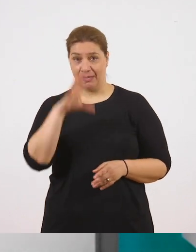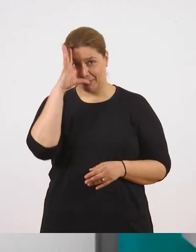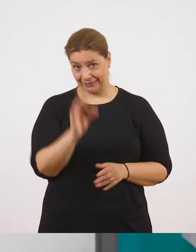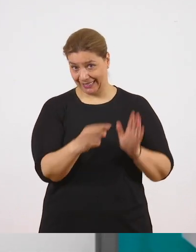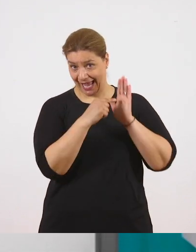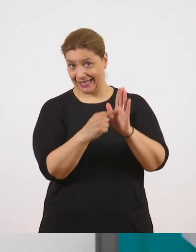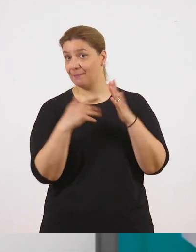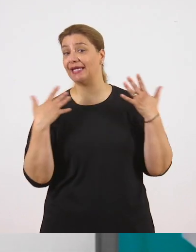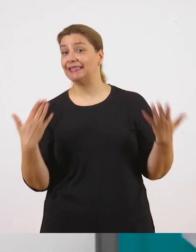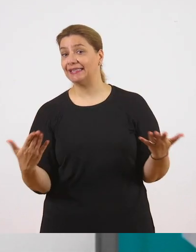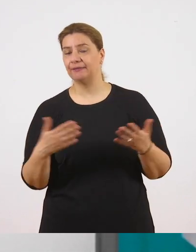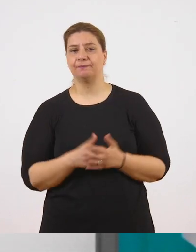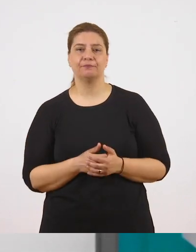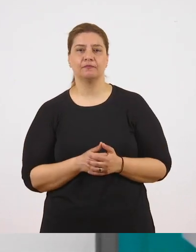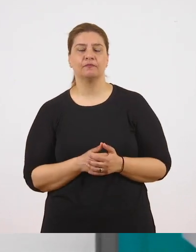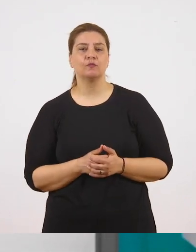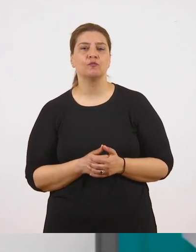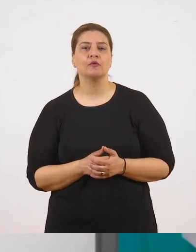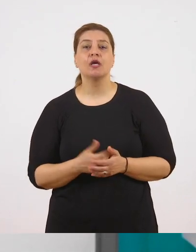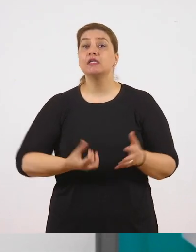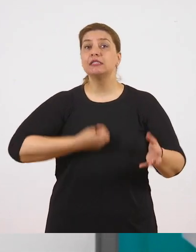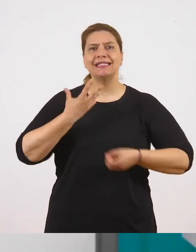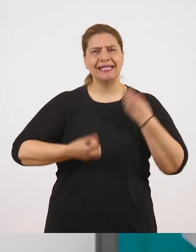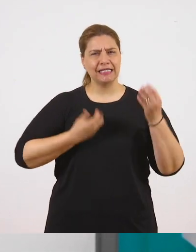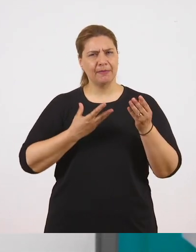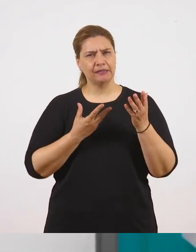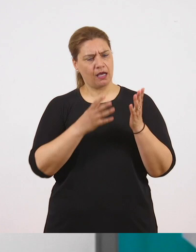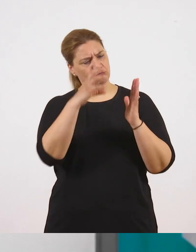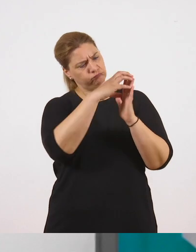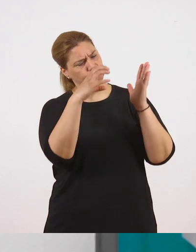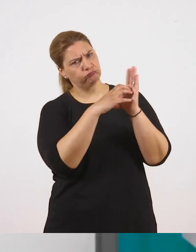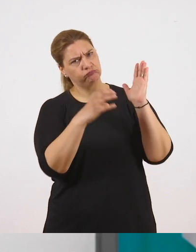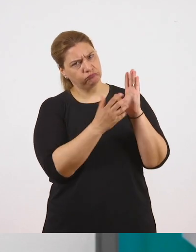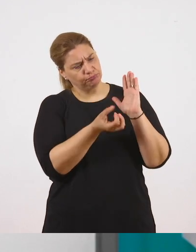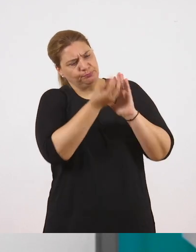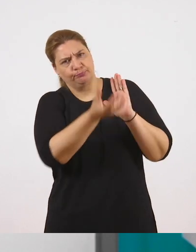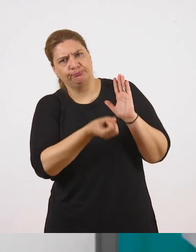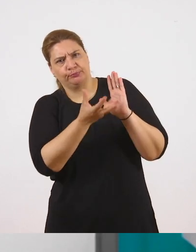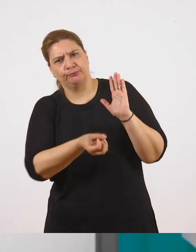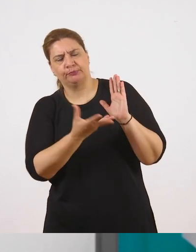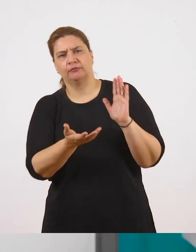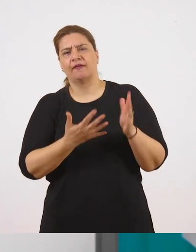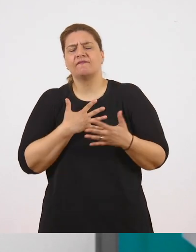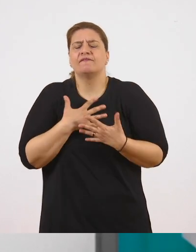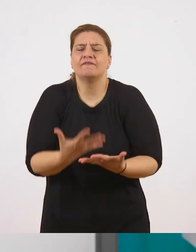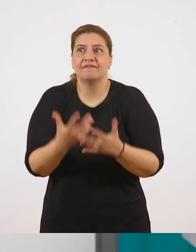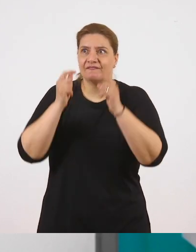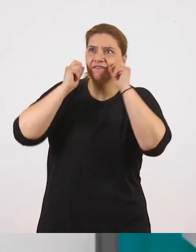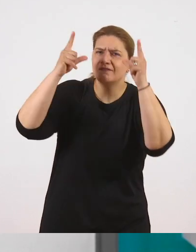ότι στην πραγματικότητα τα συναισθήματα είναι κάτι που μπορεί να απλώνεται σε όλο το κείμενο. Εδώ η λατρεία, η αγάπη,